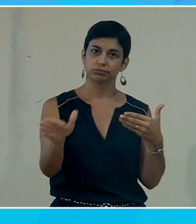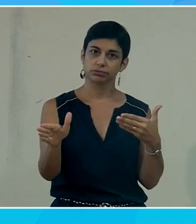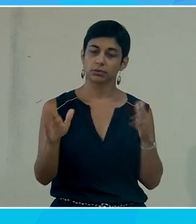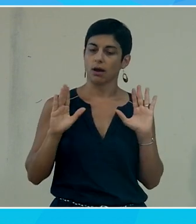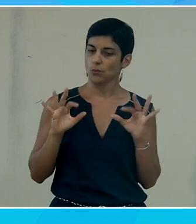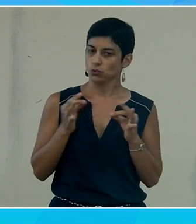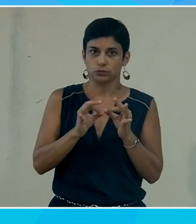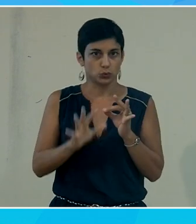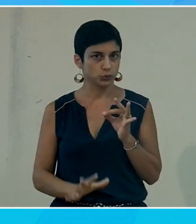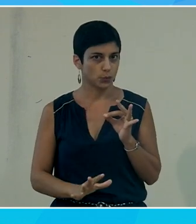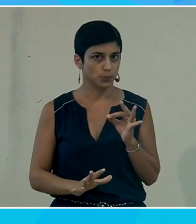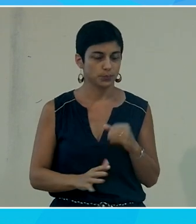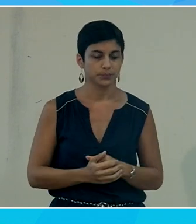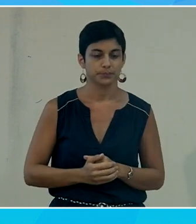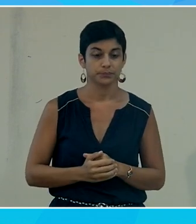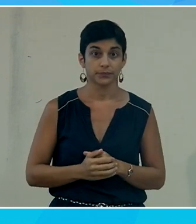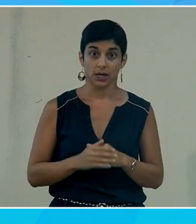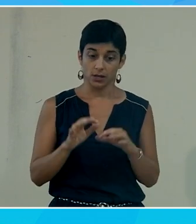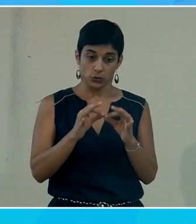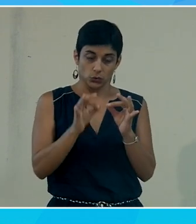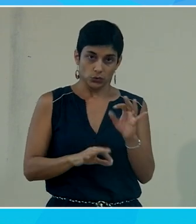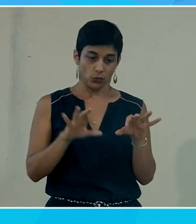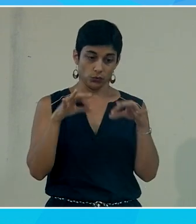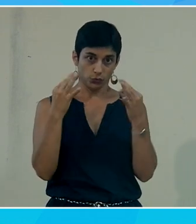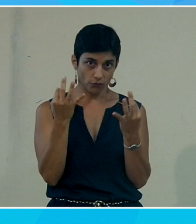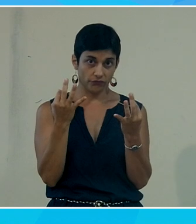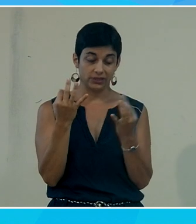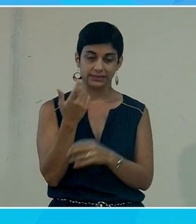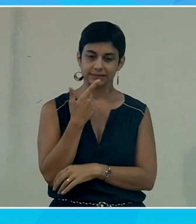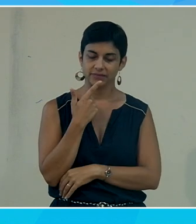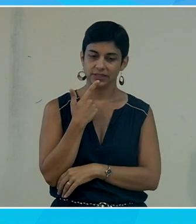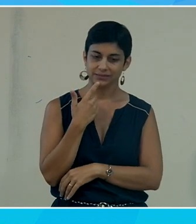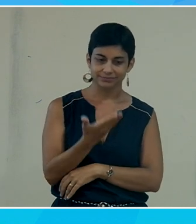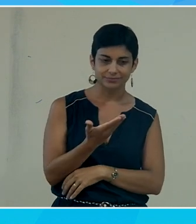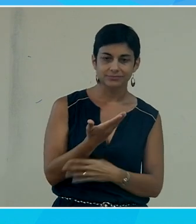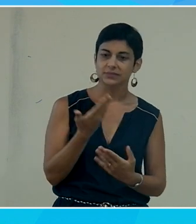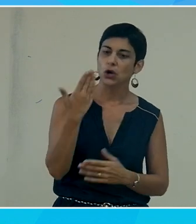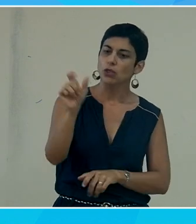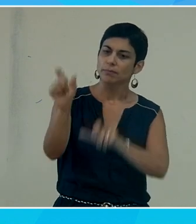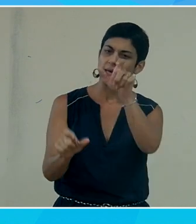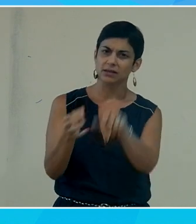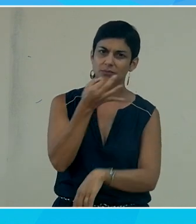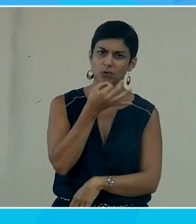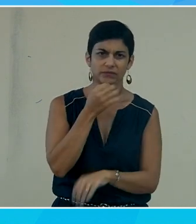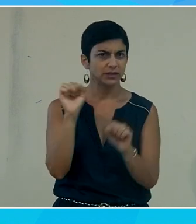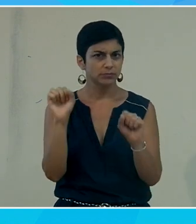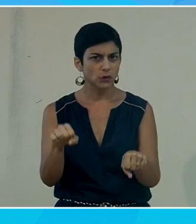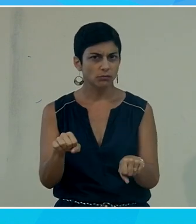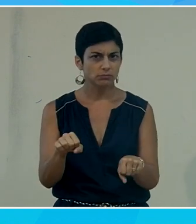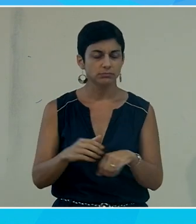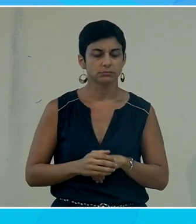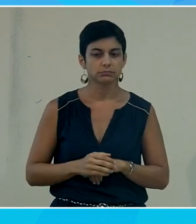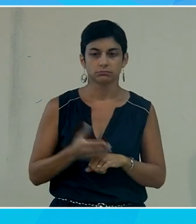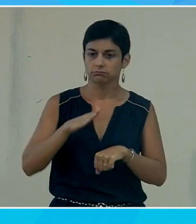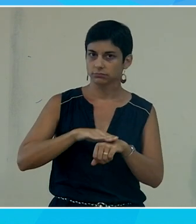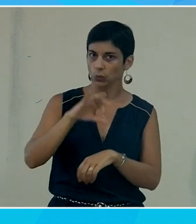mon problème et en résolvant ce problème je vais essayer de me dire finalement est-ce que ça apporte des bénéfices aux autres et donc bah